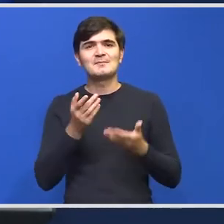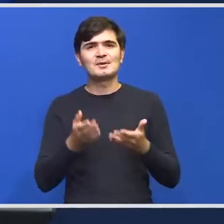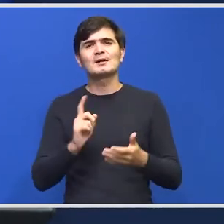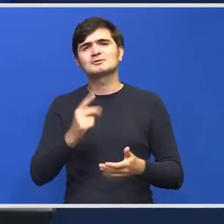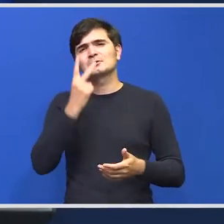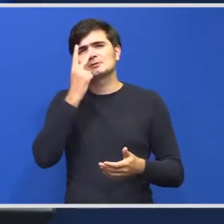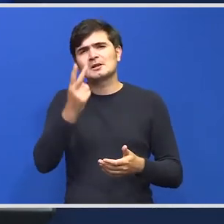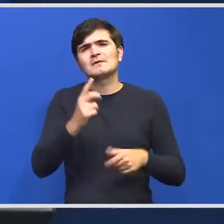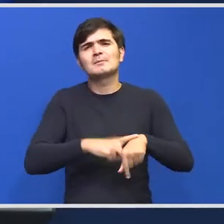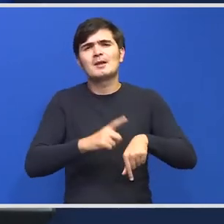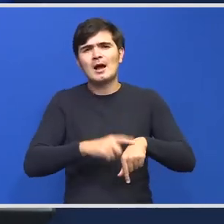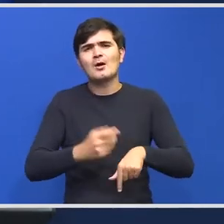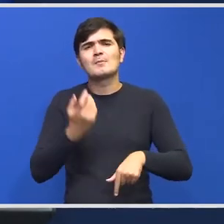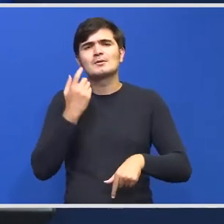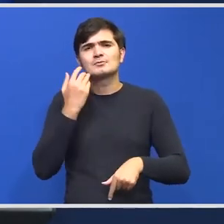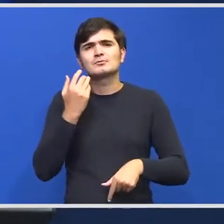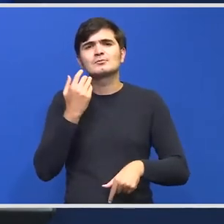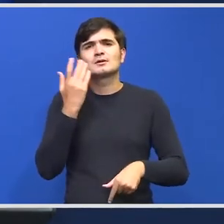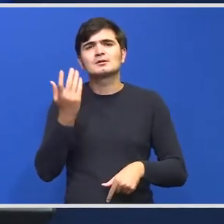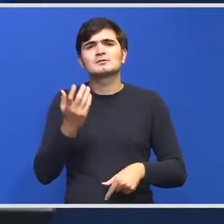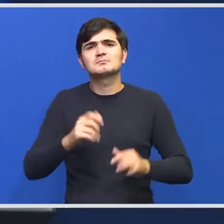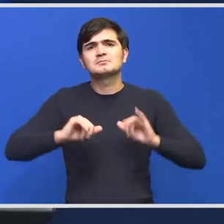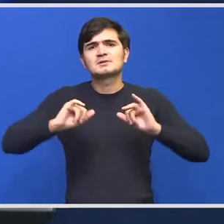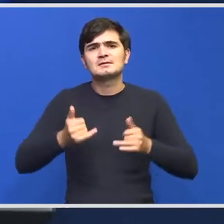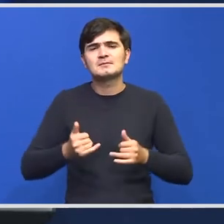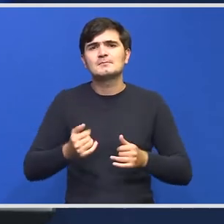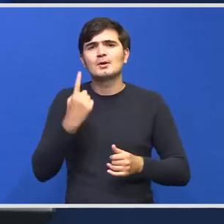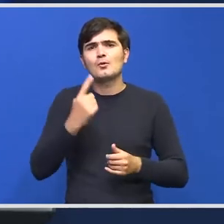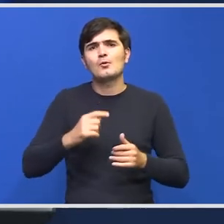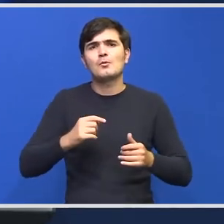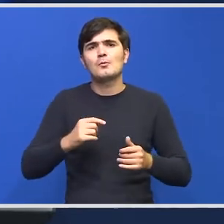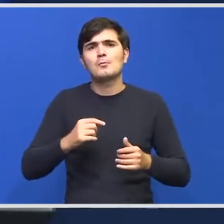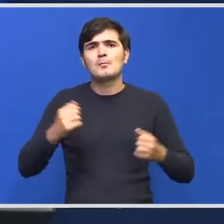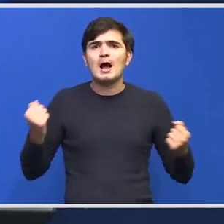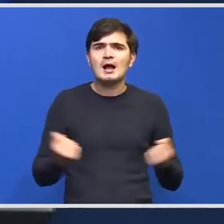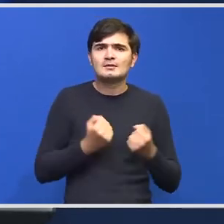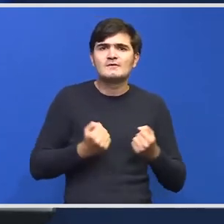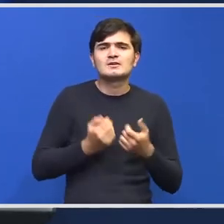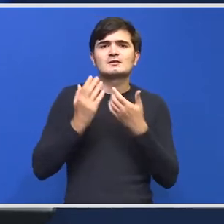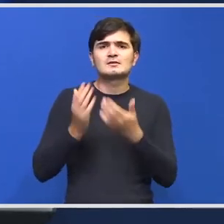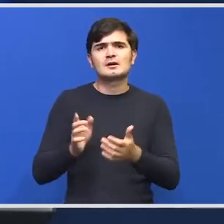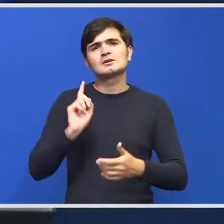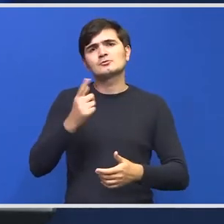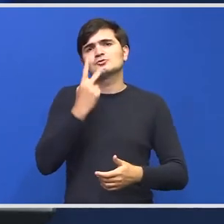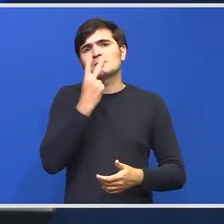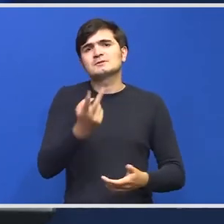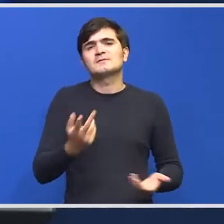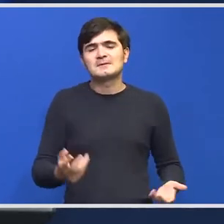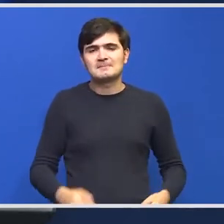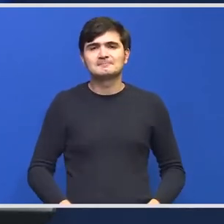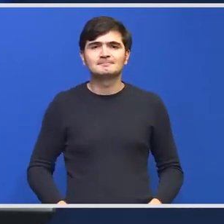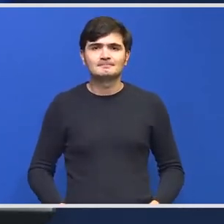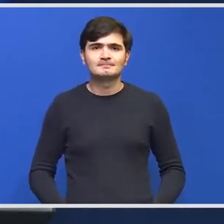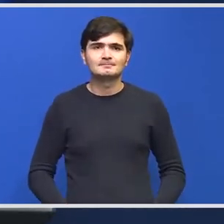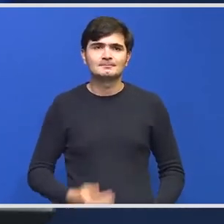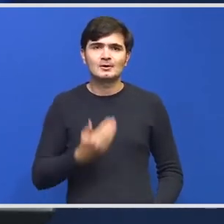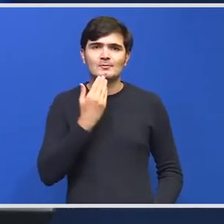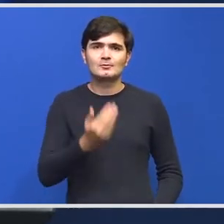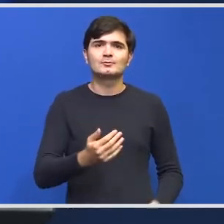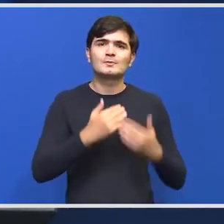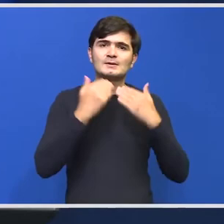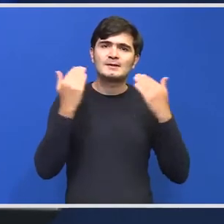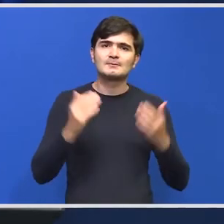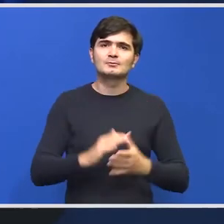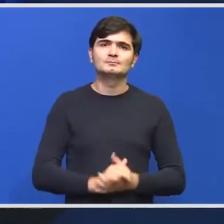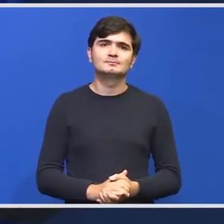le vom vedea în momentul în care sau putem răspunde în momentul în care vom avea câteva acțiuni duse la bun sfârșit Mulțumesc tare